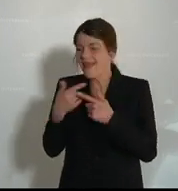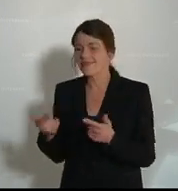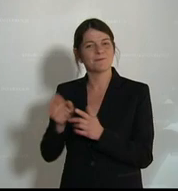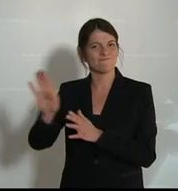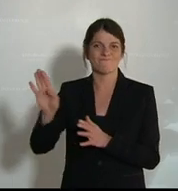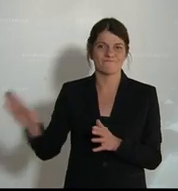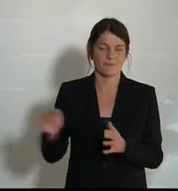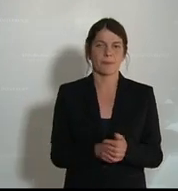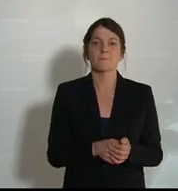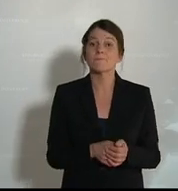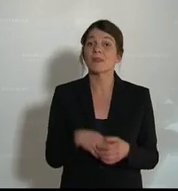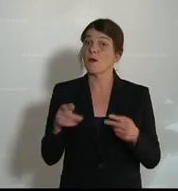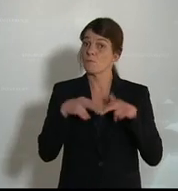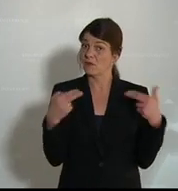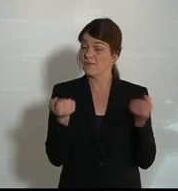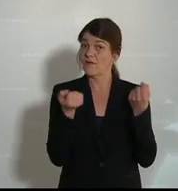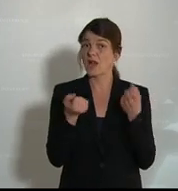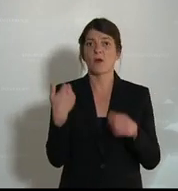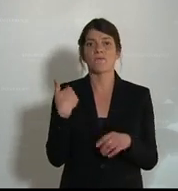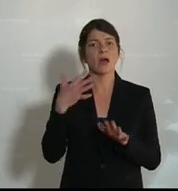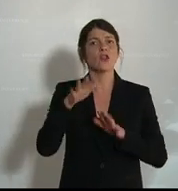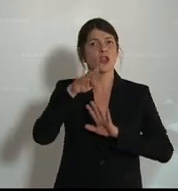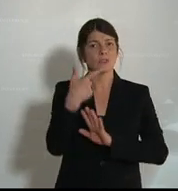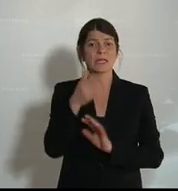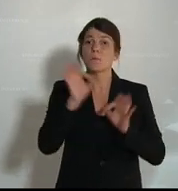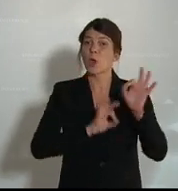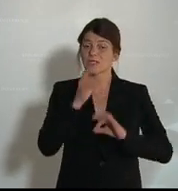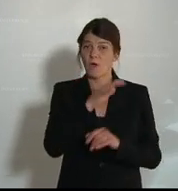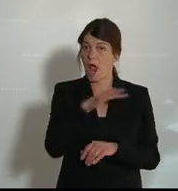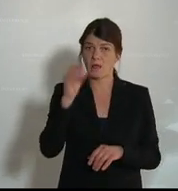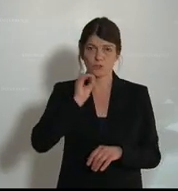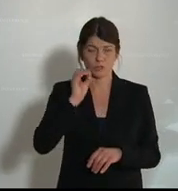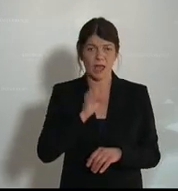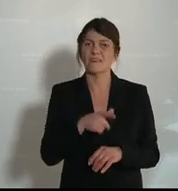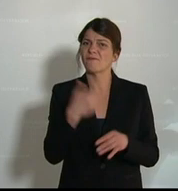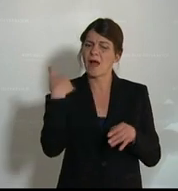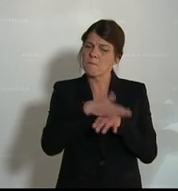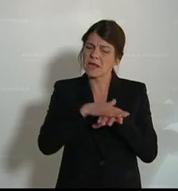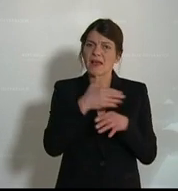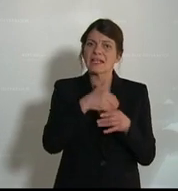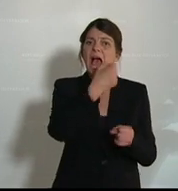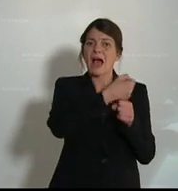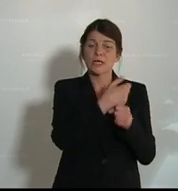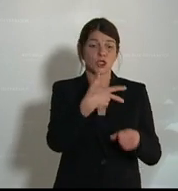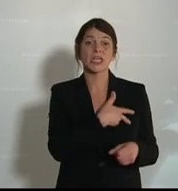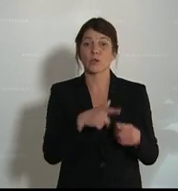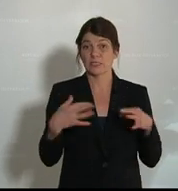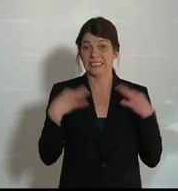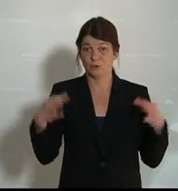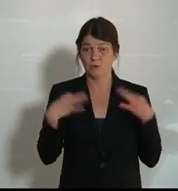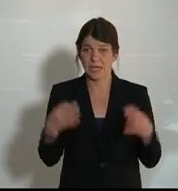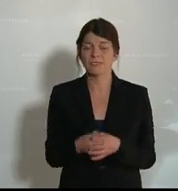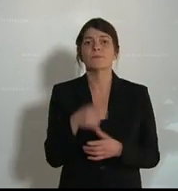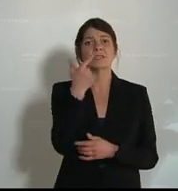Bundesverwaltung entfielen etwa 29 Prozent aller Beschwerden auf die Bereiche Arbeits-, Soziales und Gesundheit,